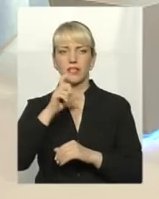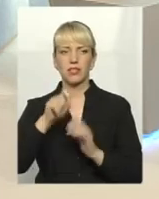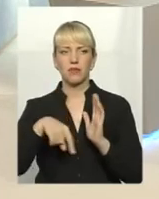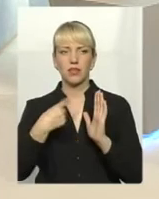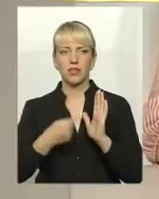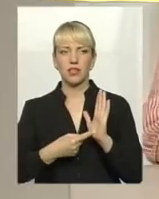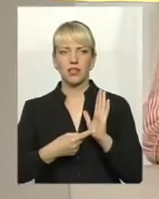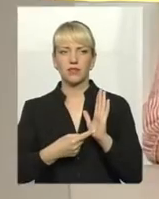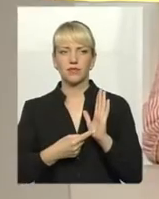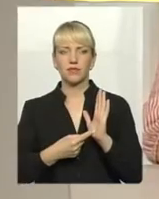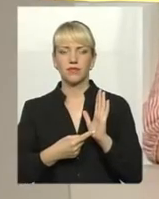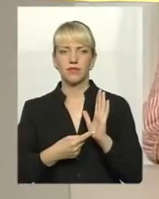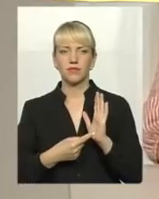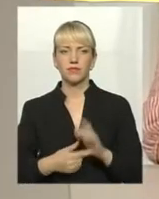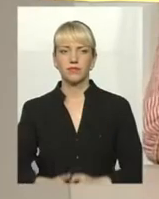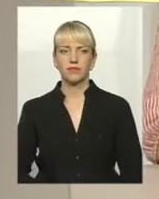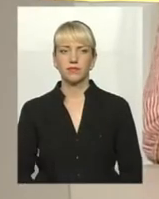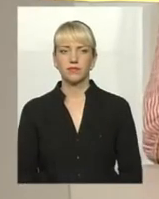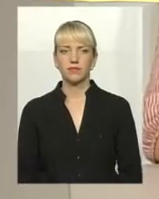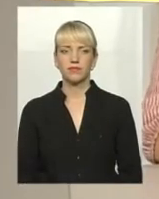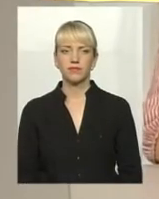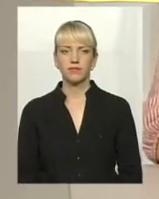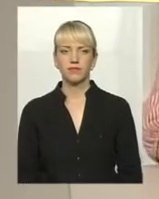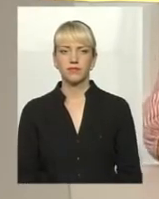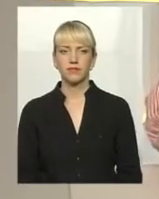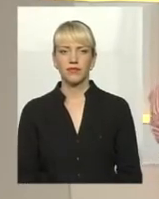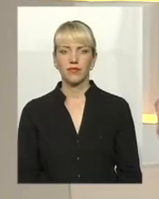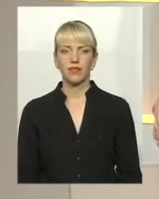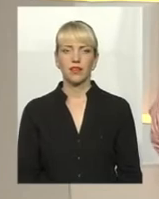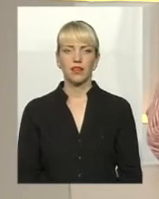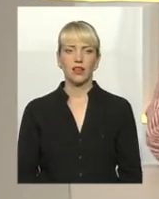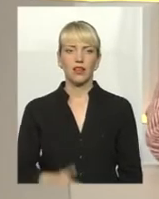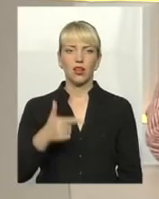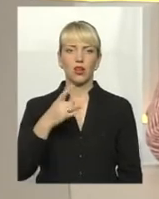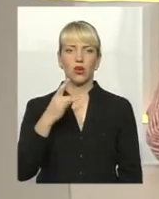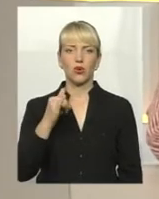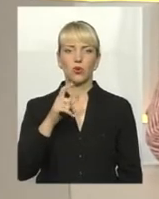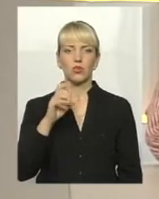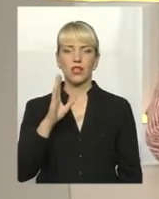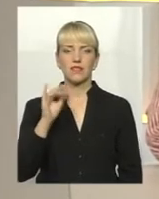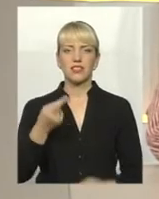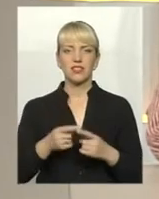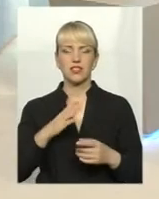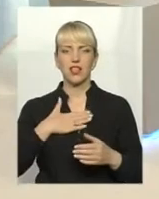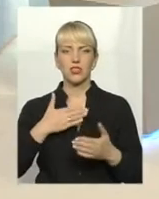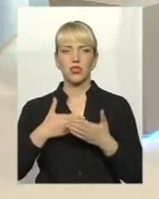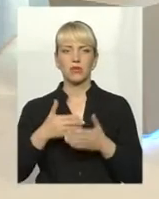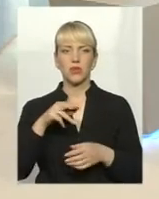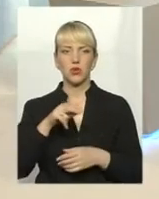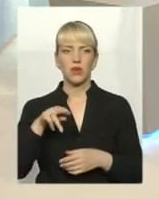планал для вас. Це Грузевиця. Це наш активіст Павло Миколаївич.